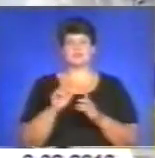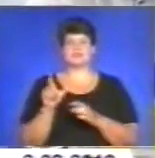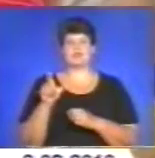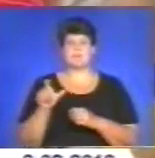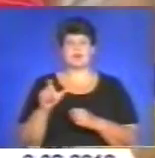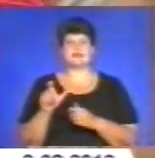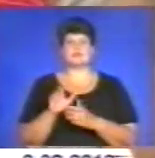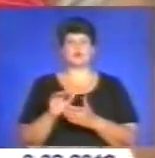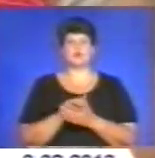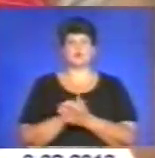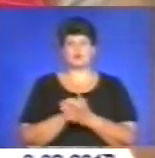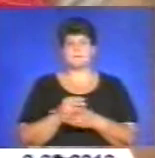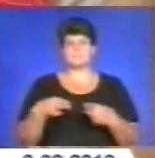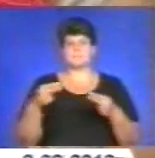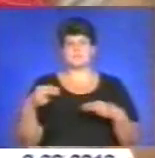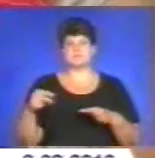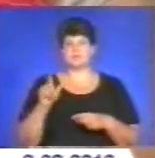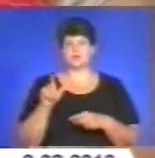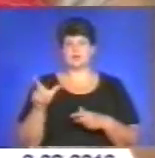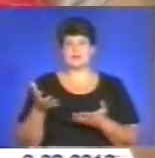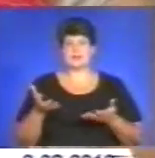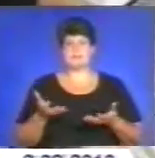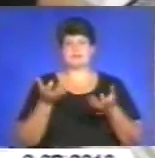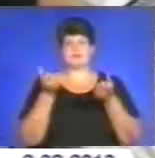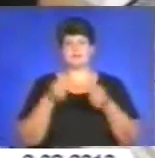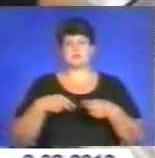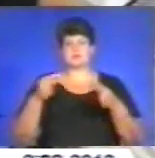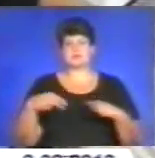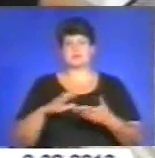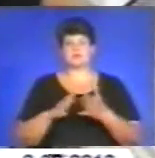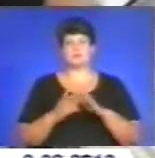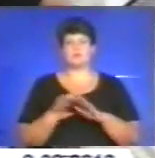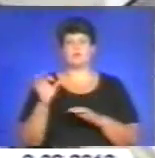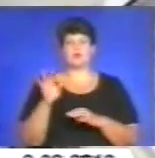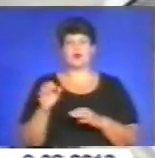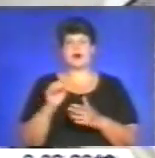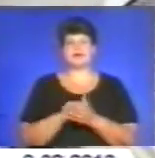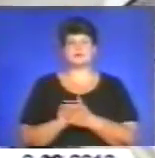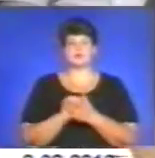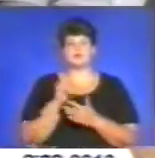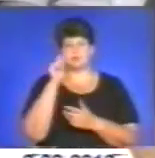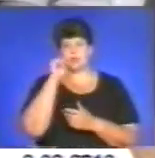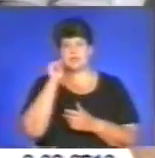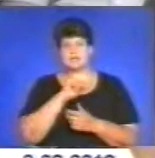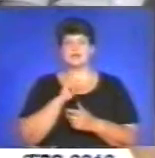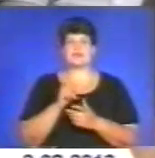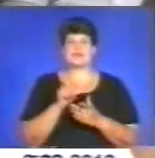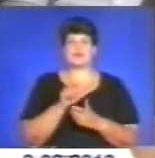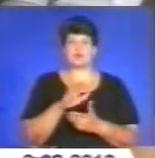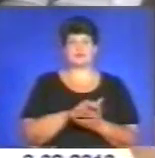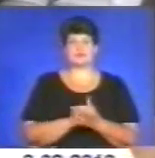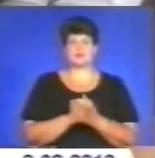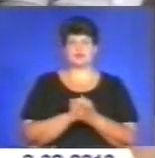Союзу підписи громадян на підтримку підписання угоди про асоціацію між Україною та Європейським Союзом.